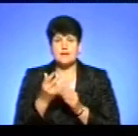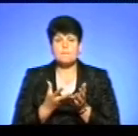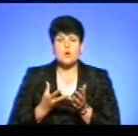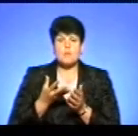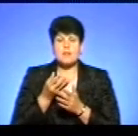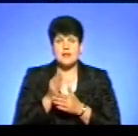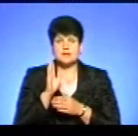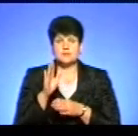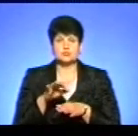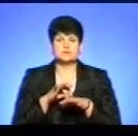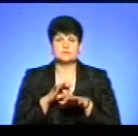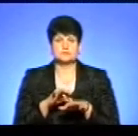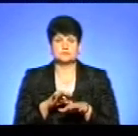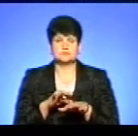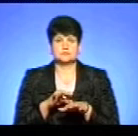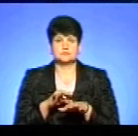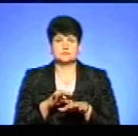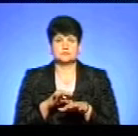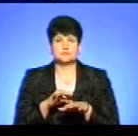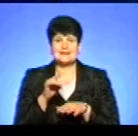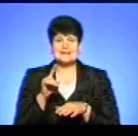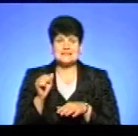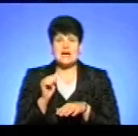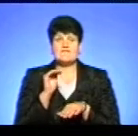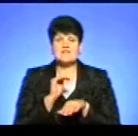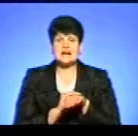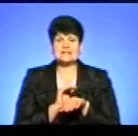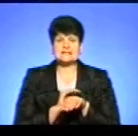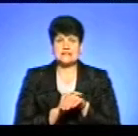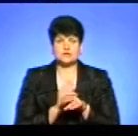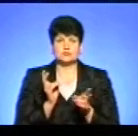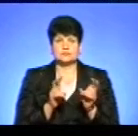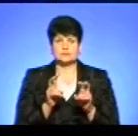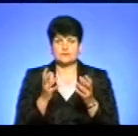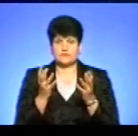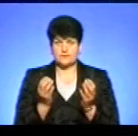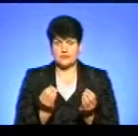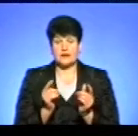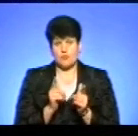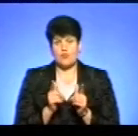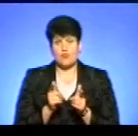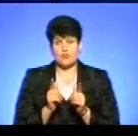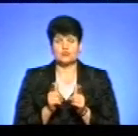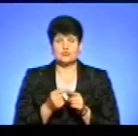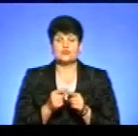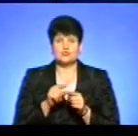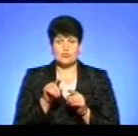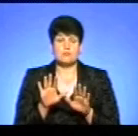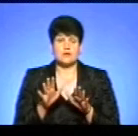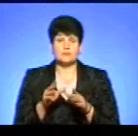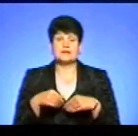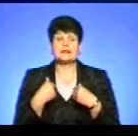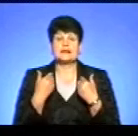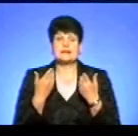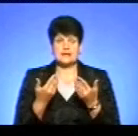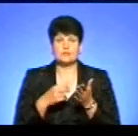здійснюватися за фактично відвідані дні. Я погоджуюся, власне, цього приводу, і ми даємо